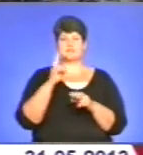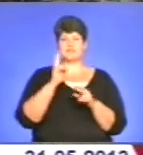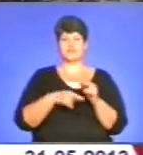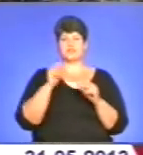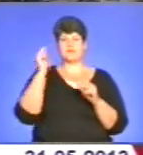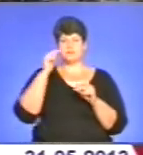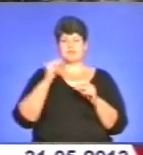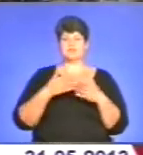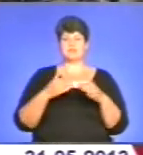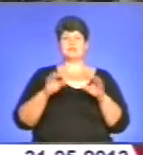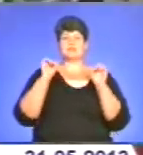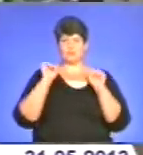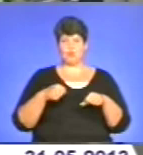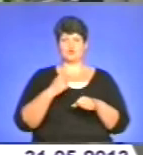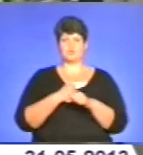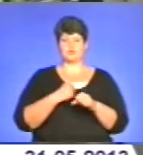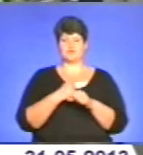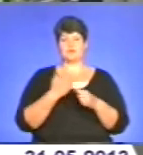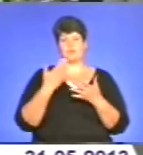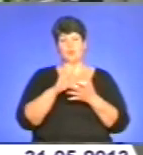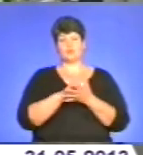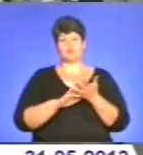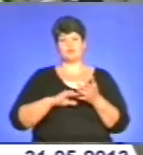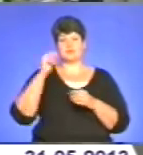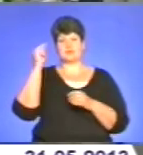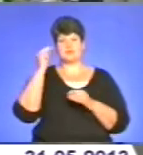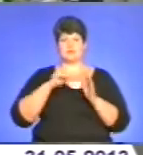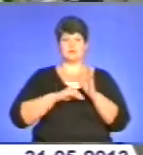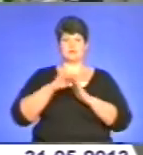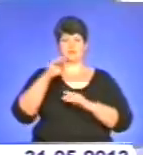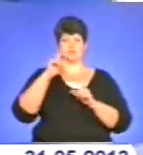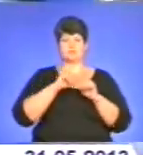випускники уже зможуть працювати або ж продовжити навчання у виші.